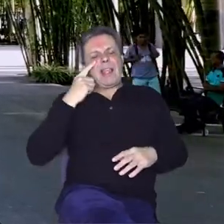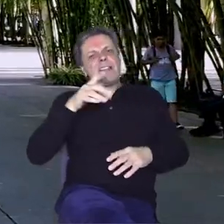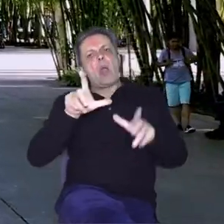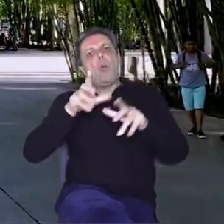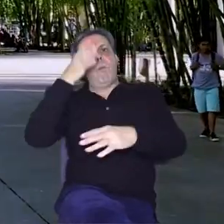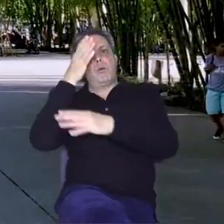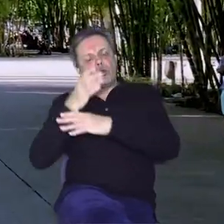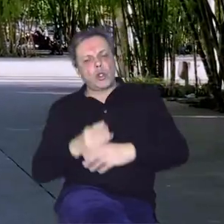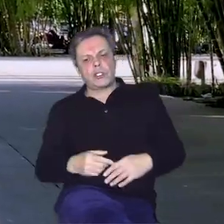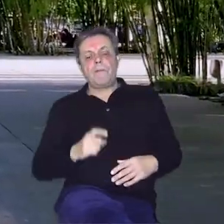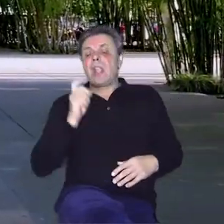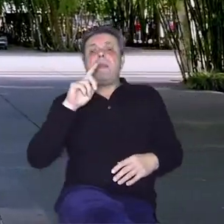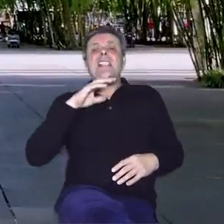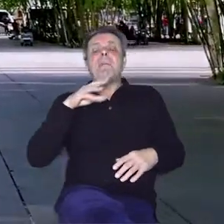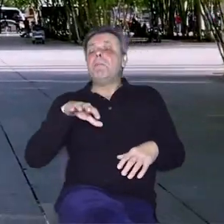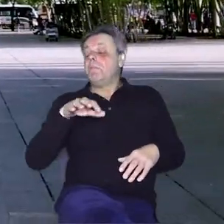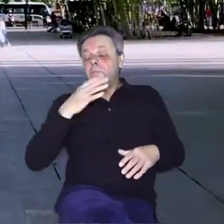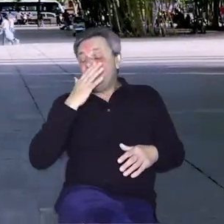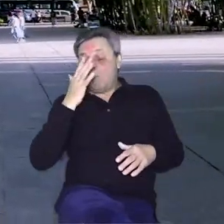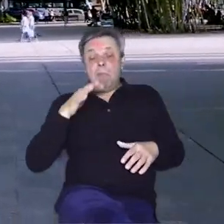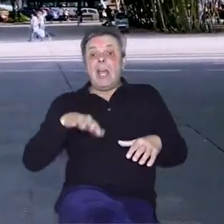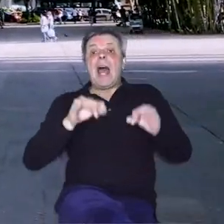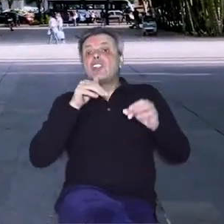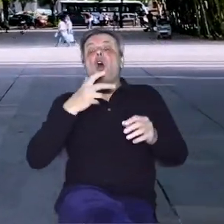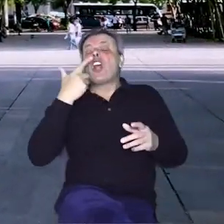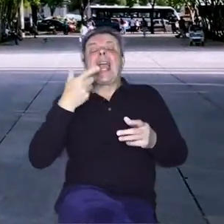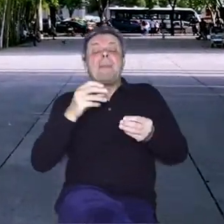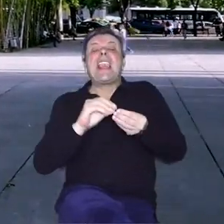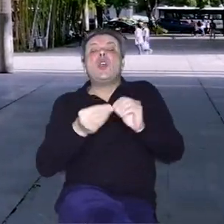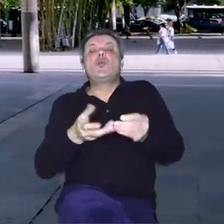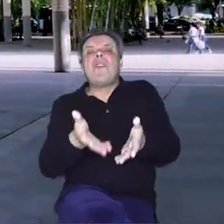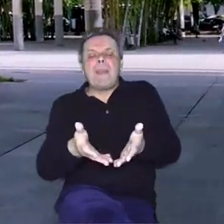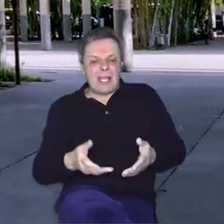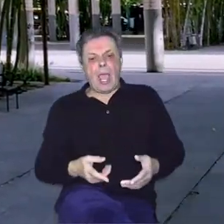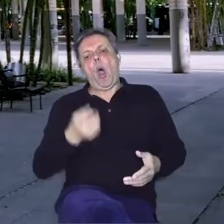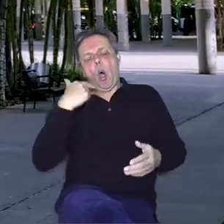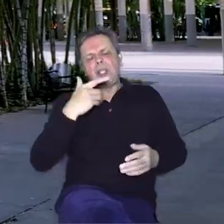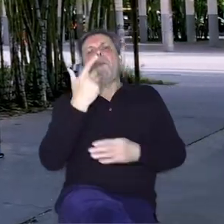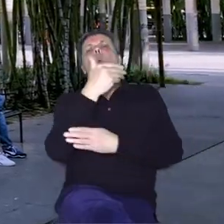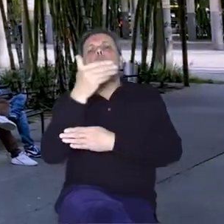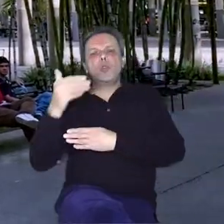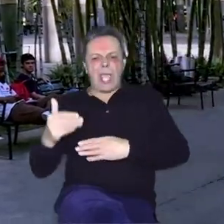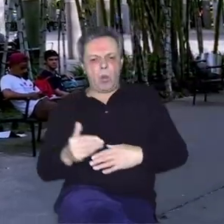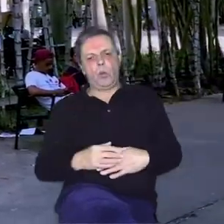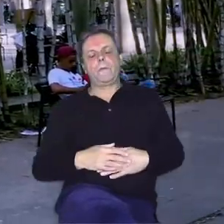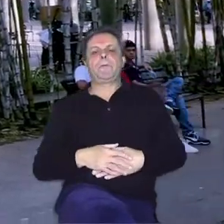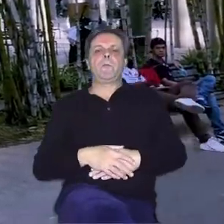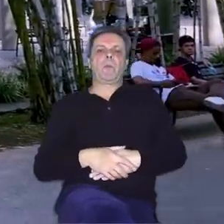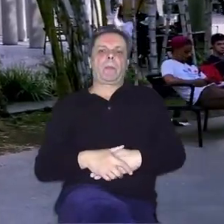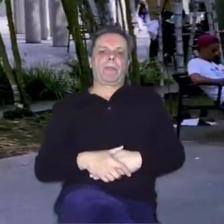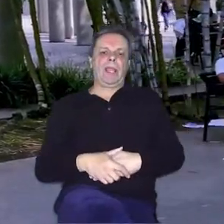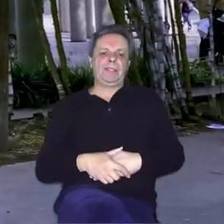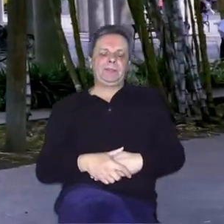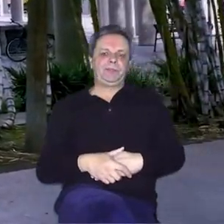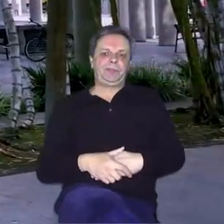gledaju u budućnost. Čak nisam našao ni na suvenire s njegovim likom osim u istoimenom muzeju. Uzgret jeftiniji su Bogoti.